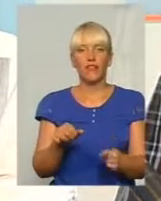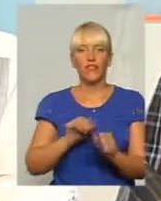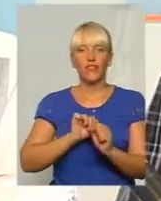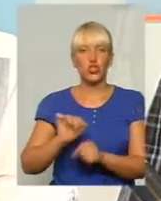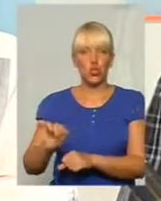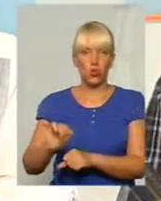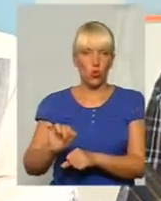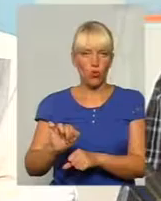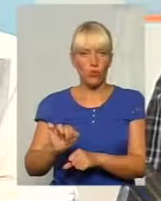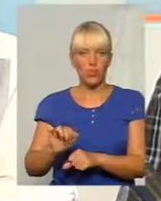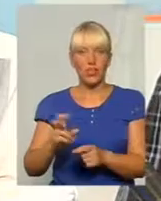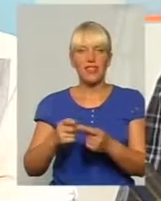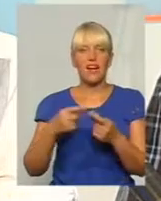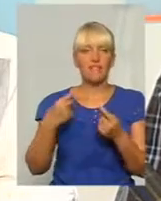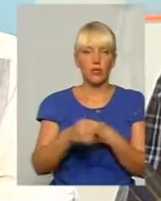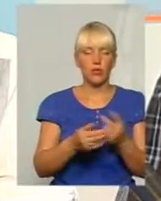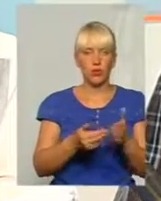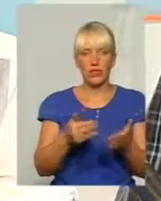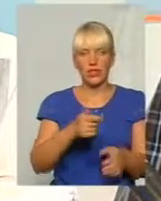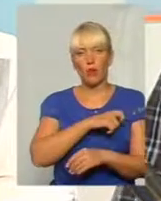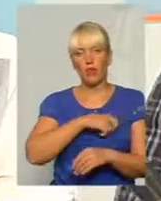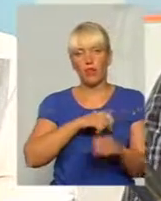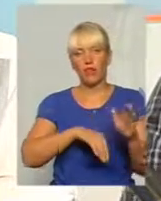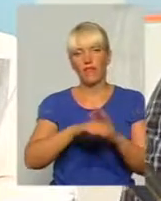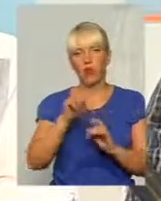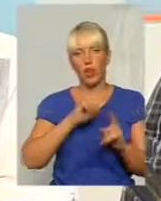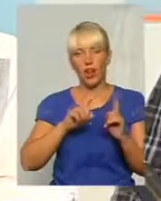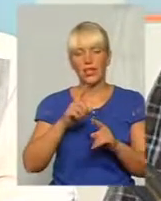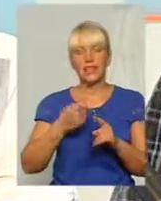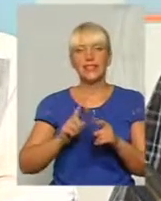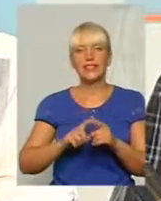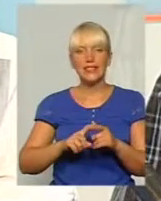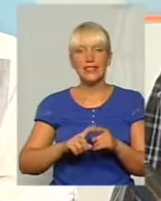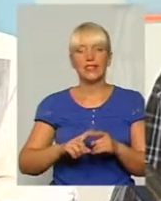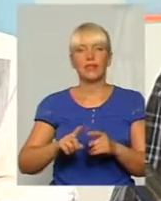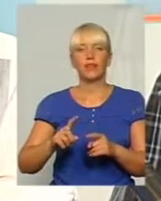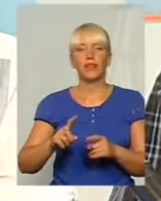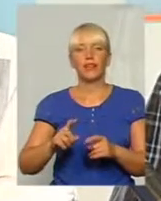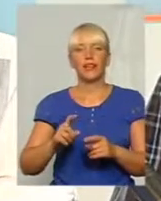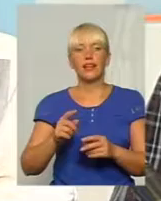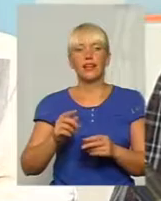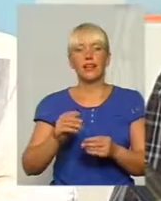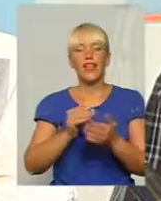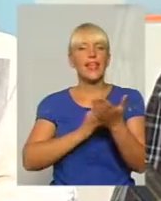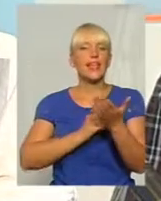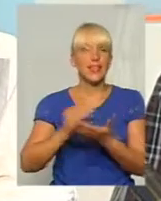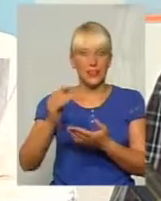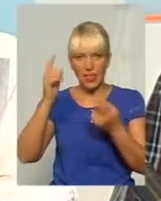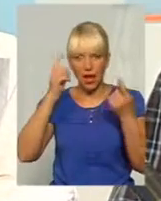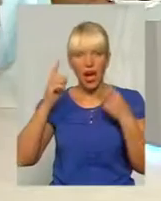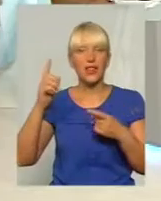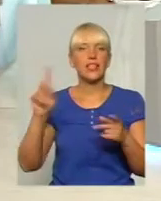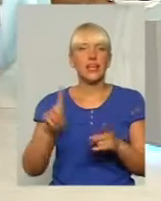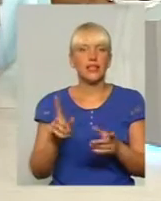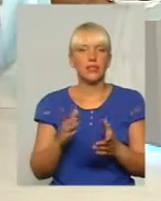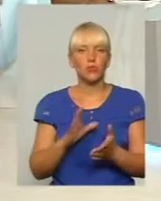на відміну від депутатів Верховної Ради, ті ідеали боротьби з корупцією, які в тому числі були озвучені